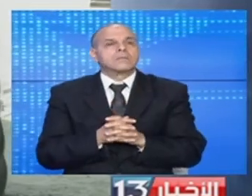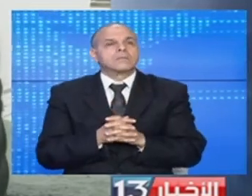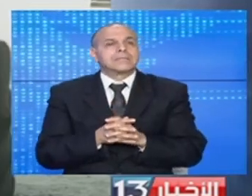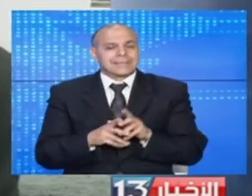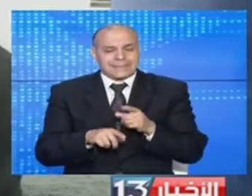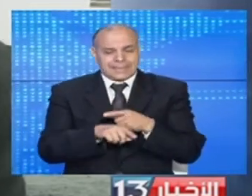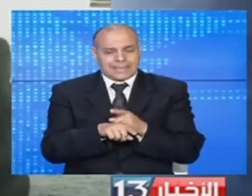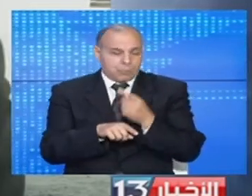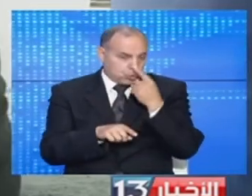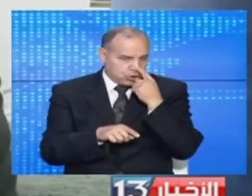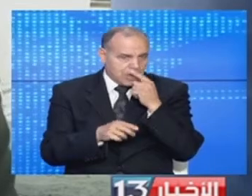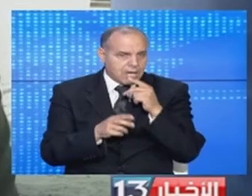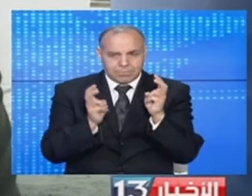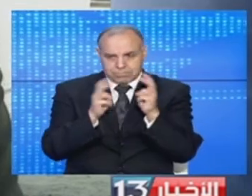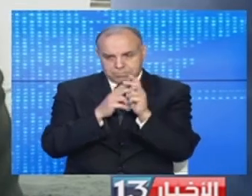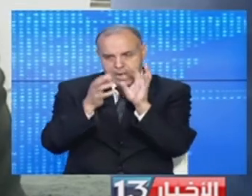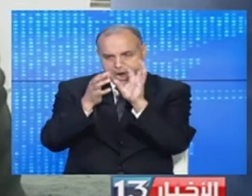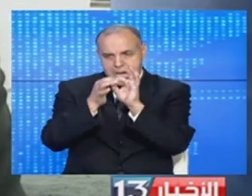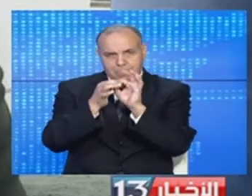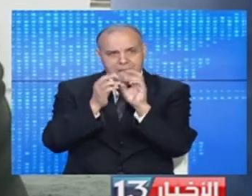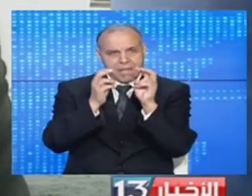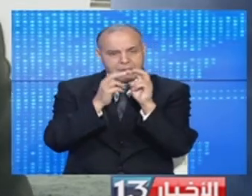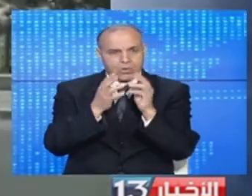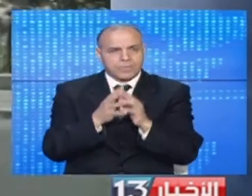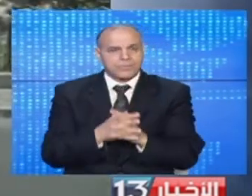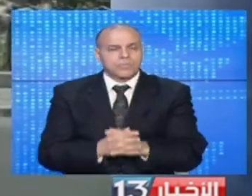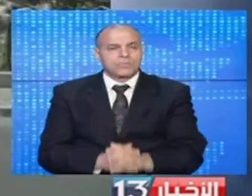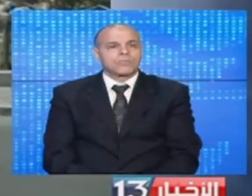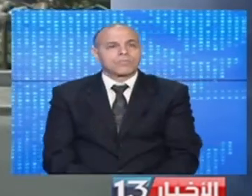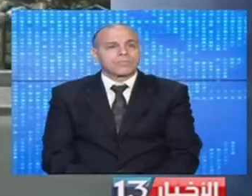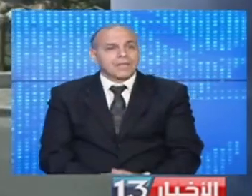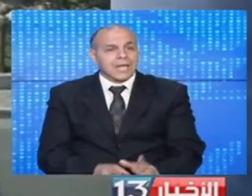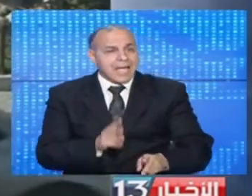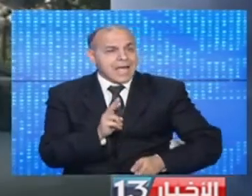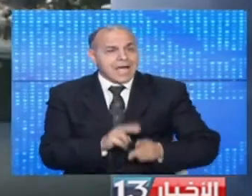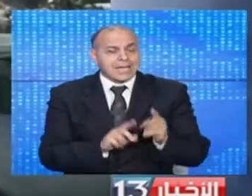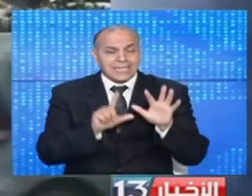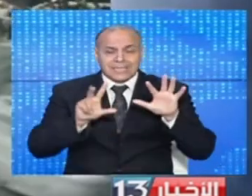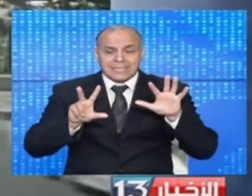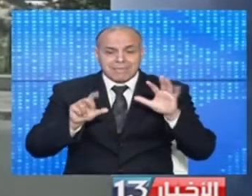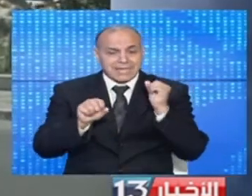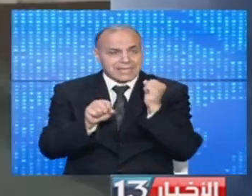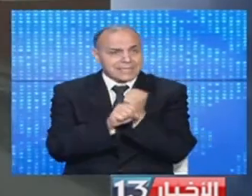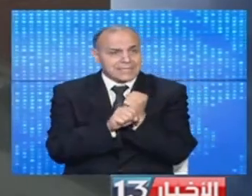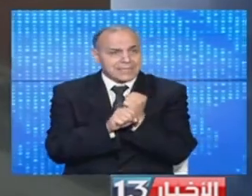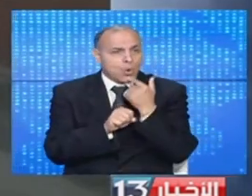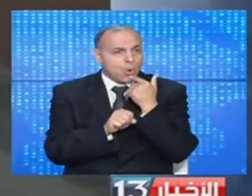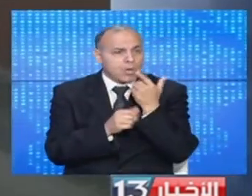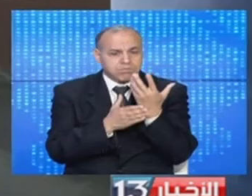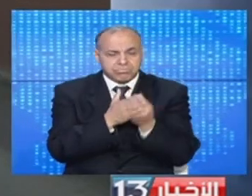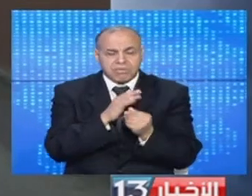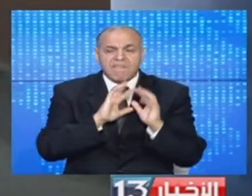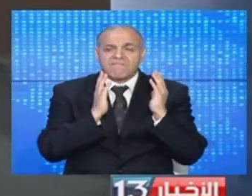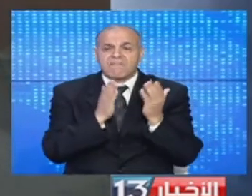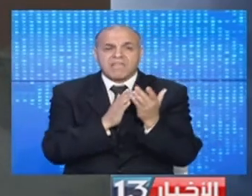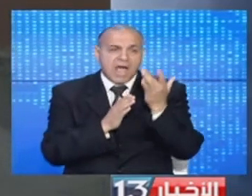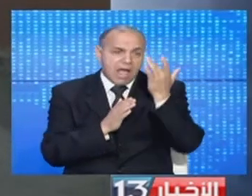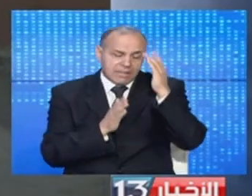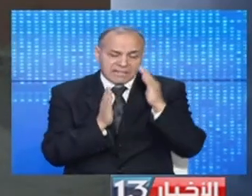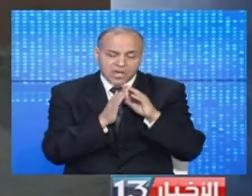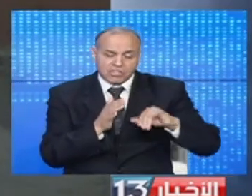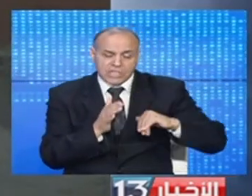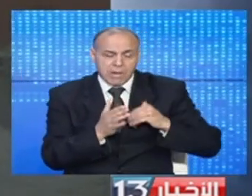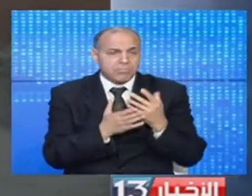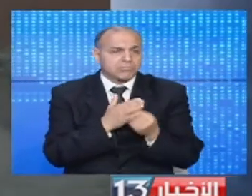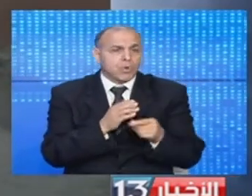القريب العاجل مش يتم ربطها بالشبكة إن شاء الله أكثر من ثماني سنوات ومدينة المهدية تفتقل إلى فضائات لدار الشباب ما